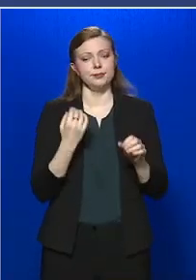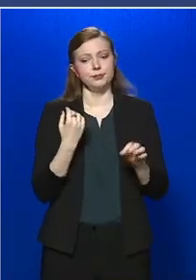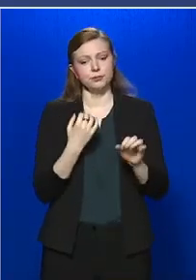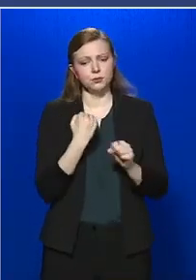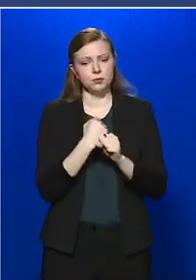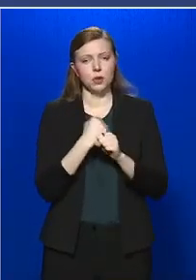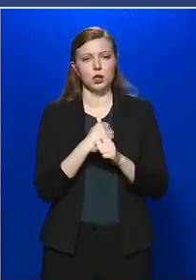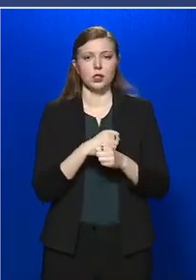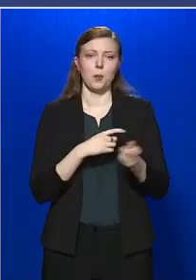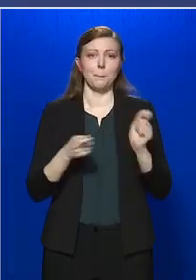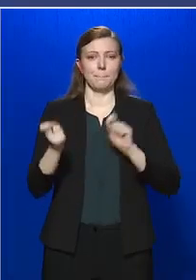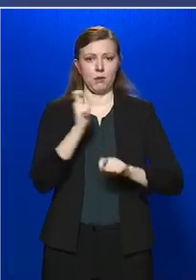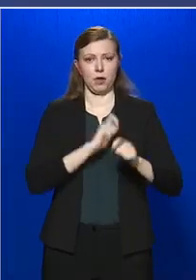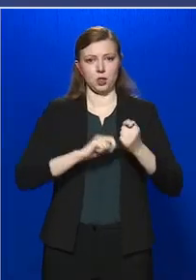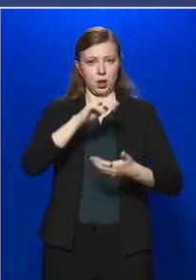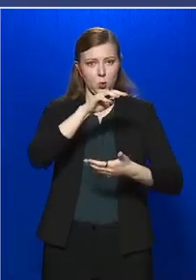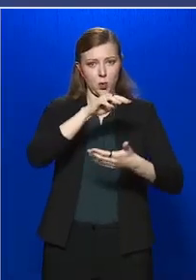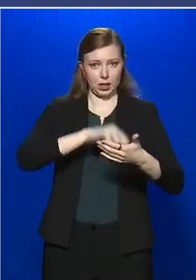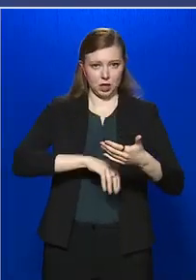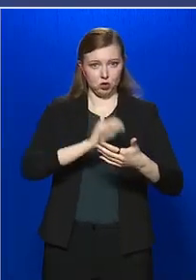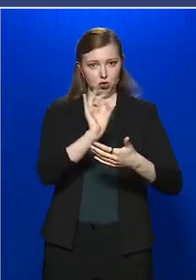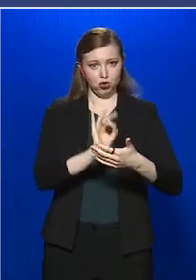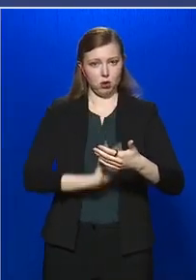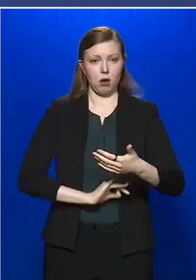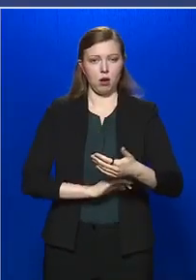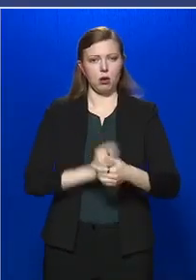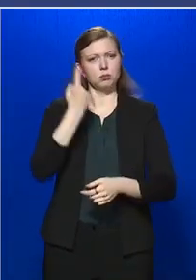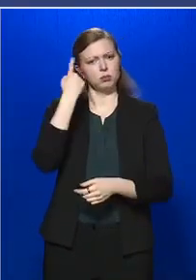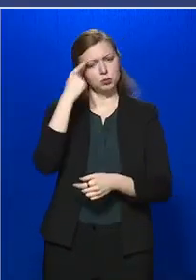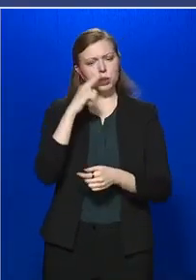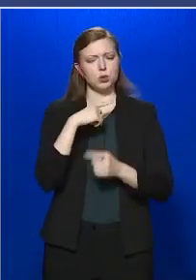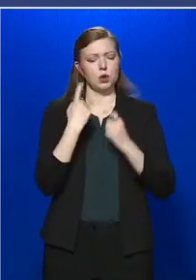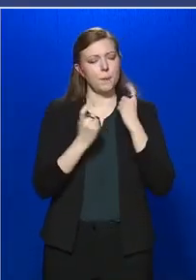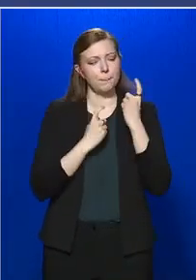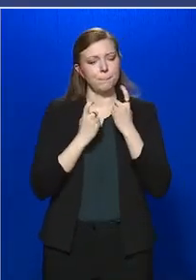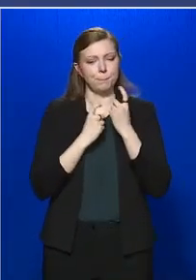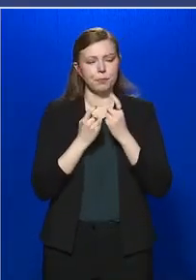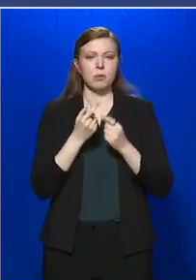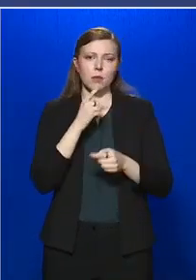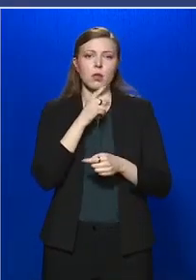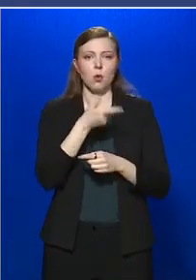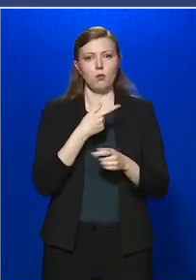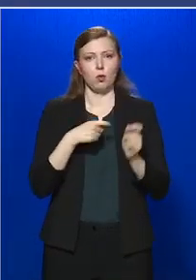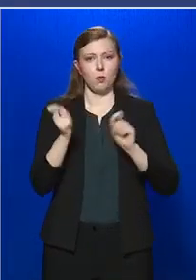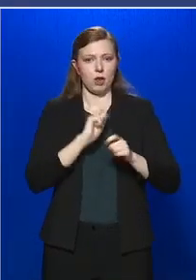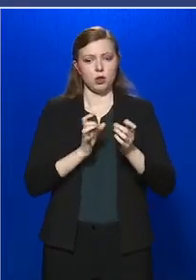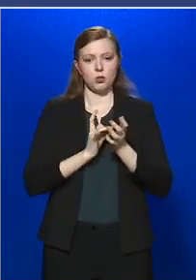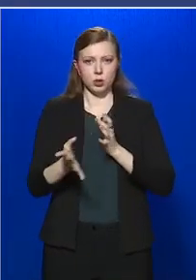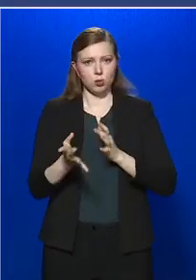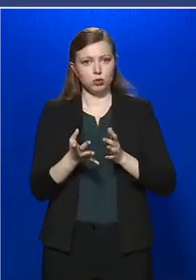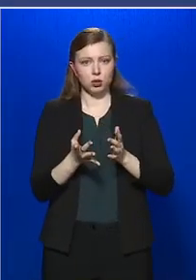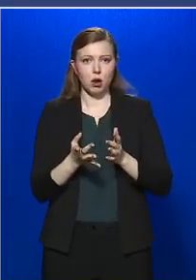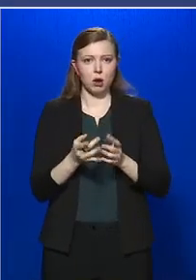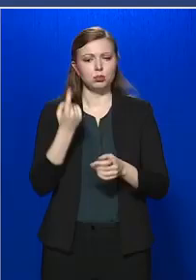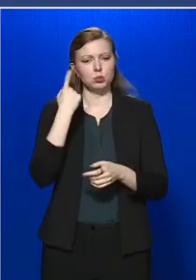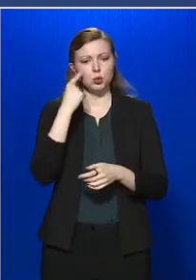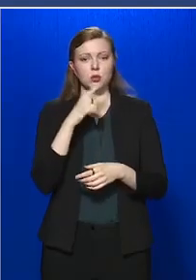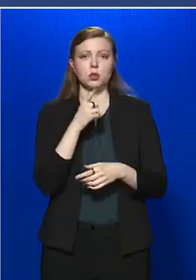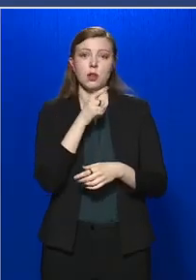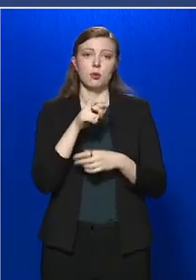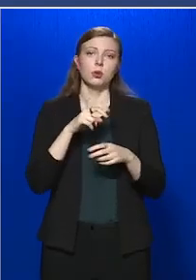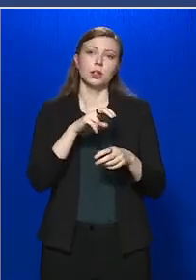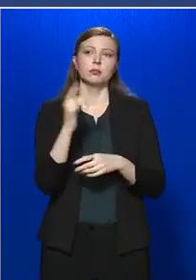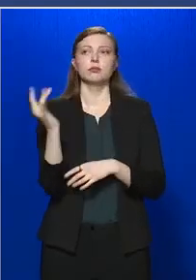bevásárló listát. Ilyenkor tudatosan fogunk bevásárolni, nem fogunk